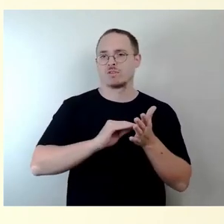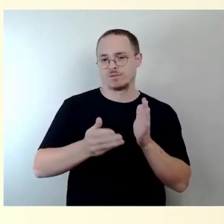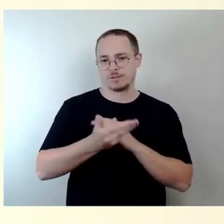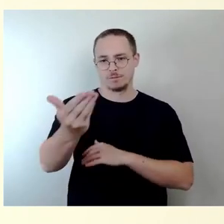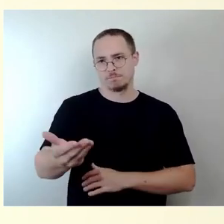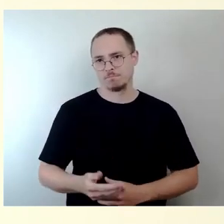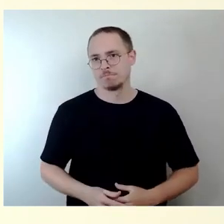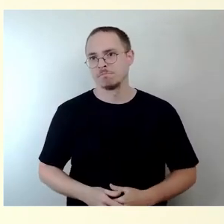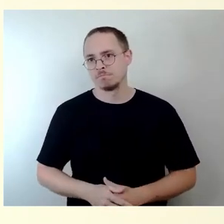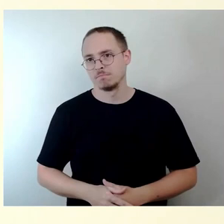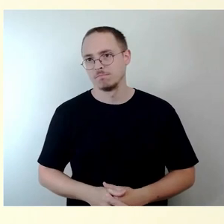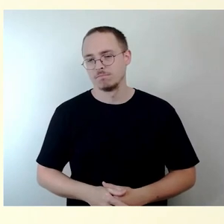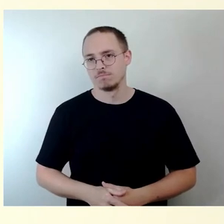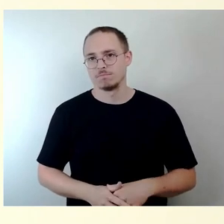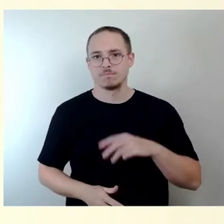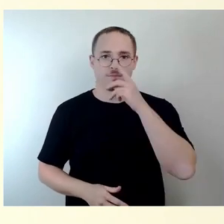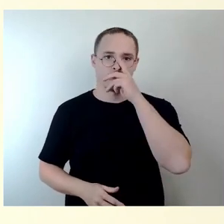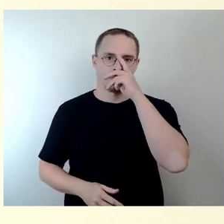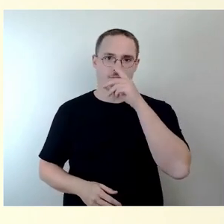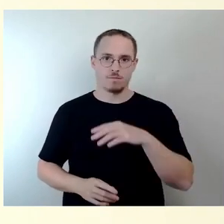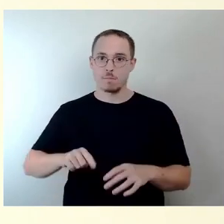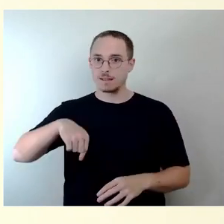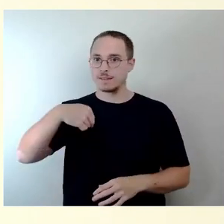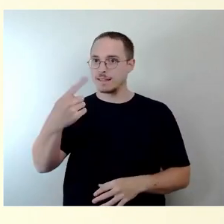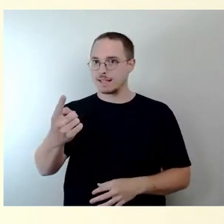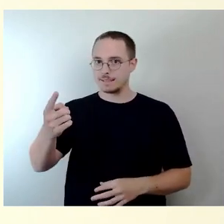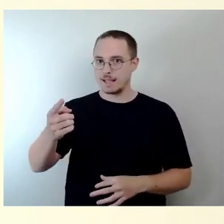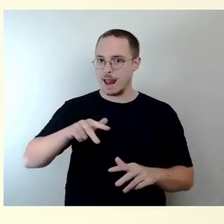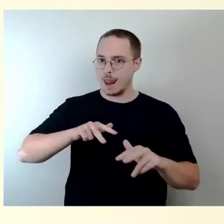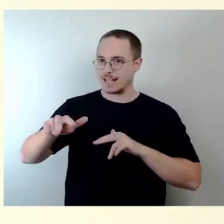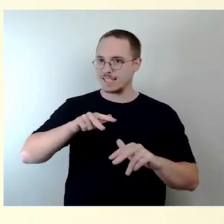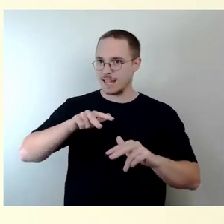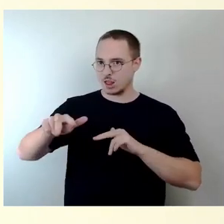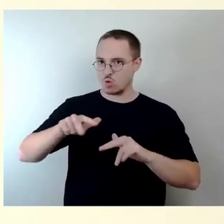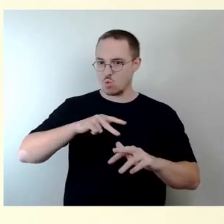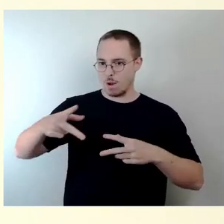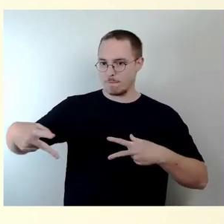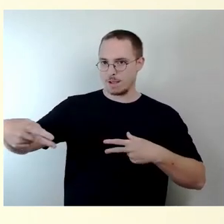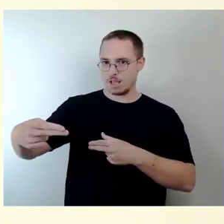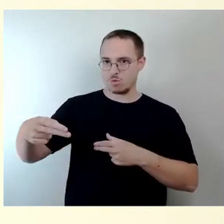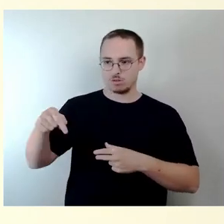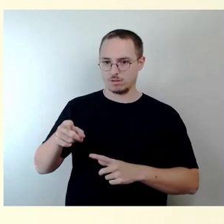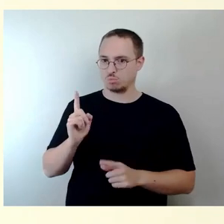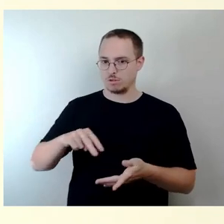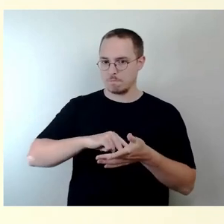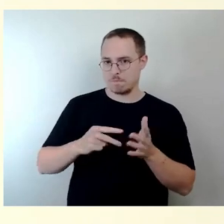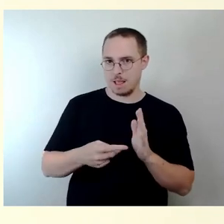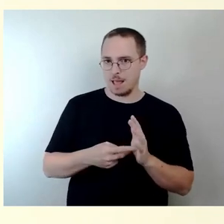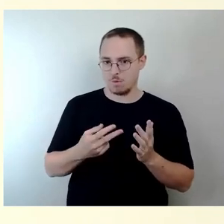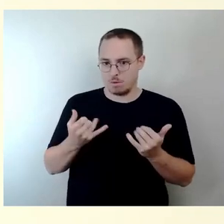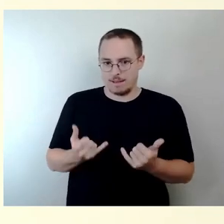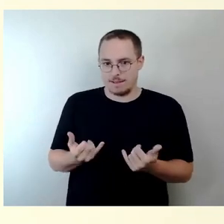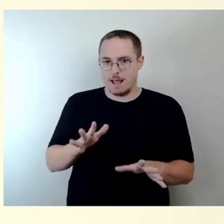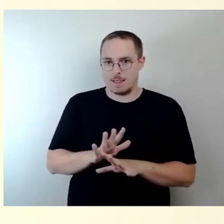mit der Planung werden wir uns in der nächsten Legislatur und Bauausschuss beschäftigen werden. Also das, was ich im Stadtbezirk dann dort